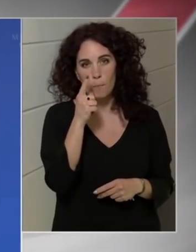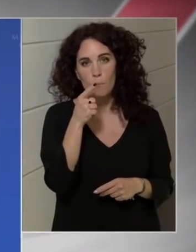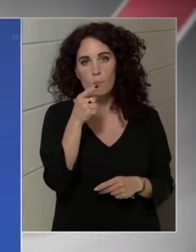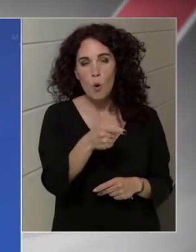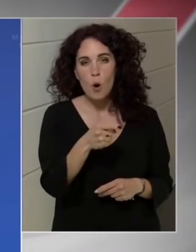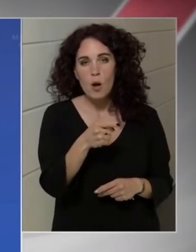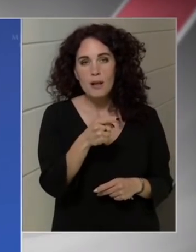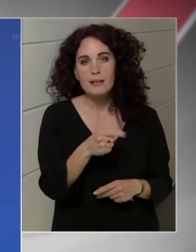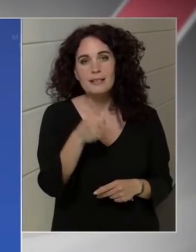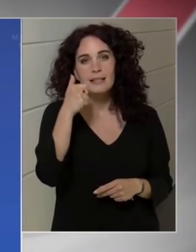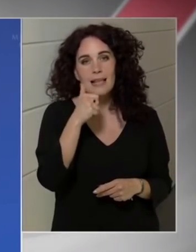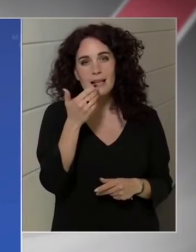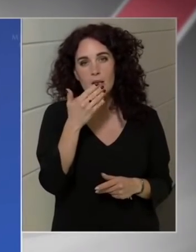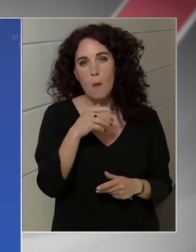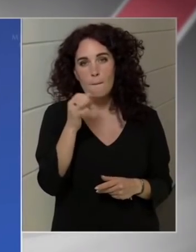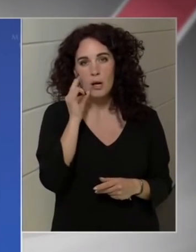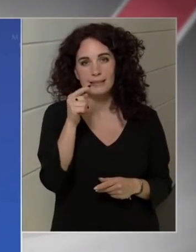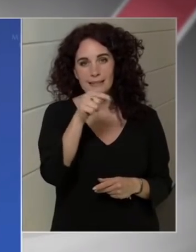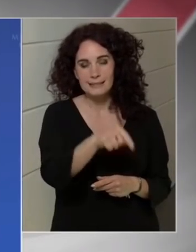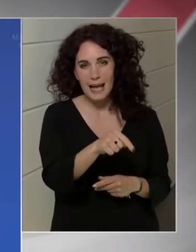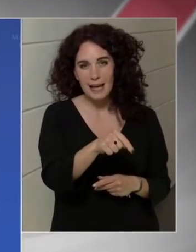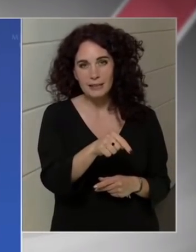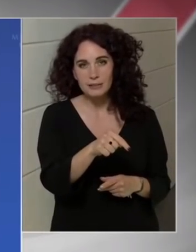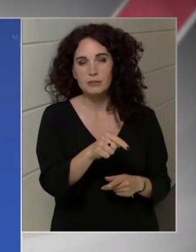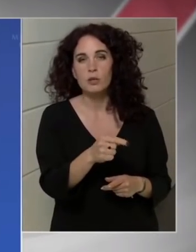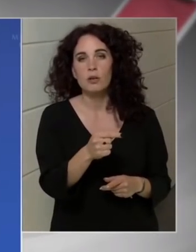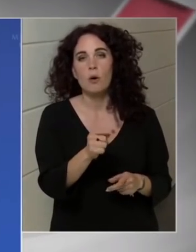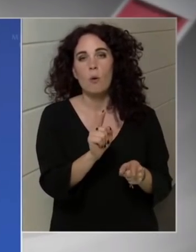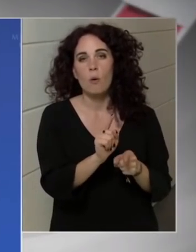közé az üzemanyag finomítását is.